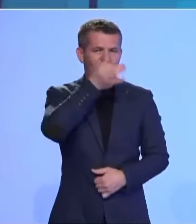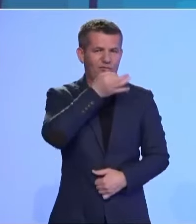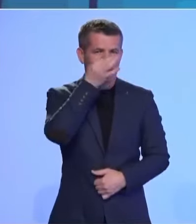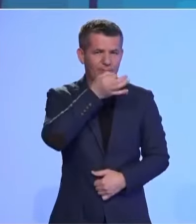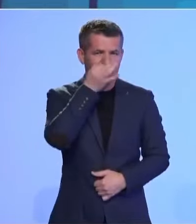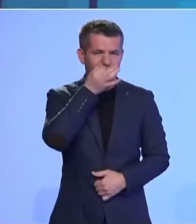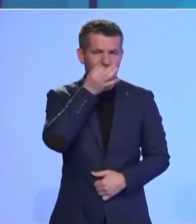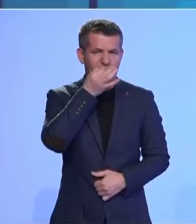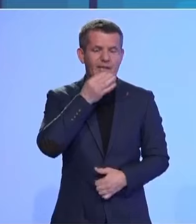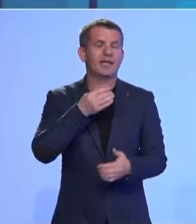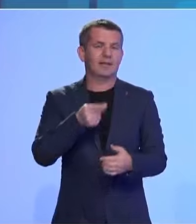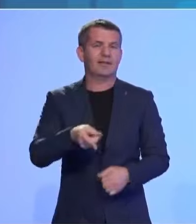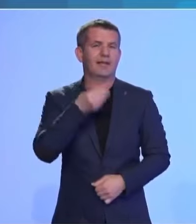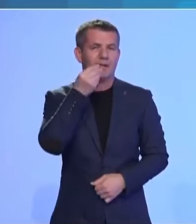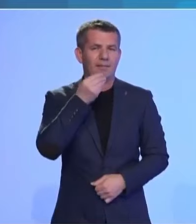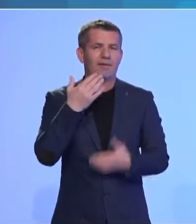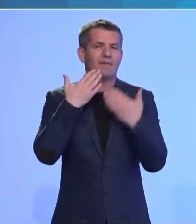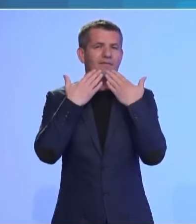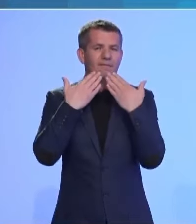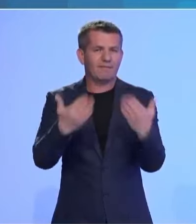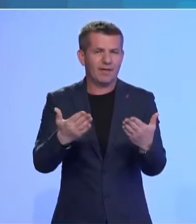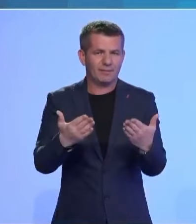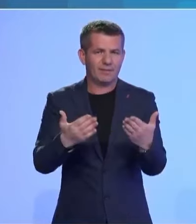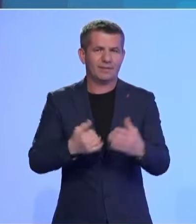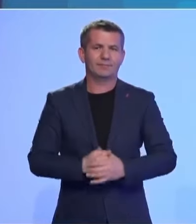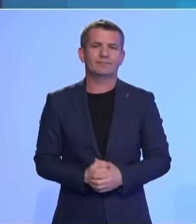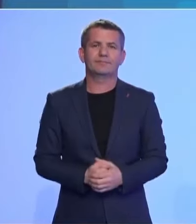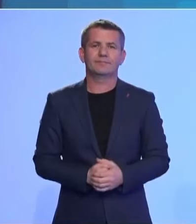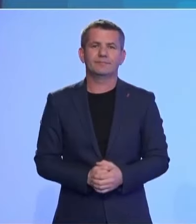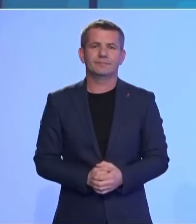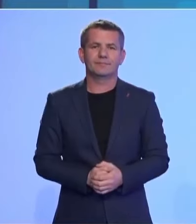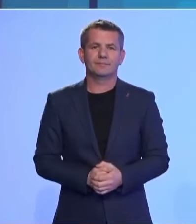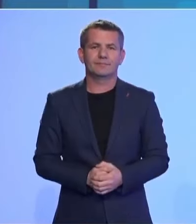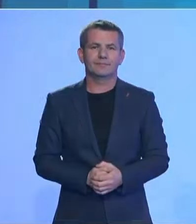edicion të lajmeve. Ju falin derit për vëmendjen. Mirë pafshe.